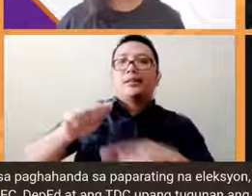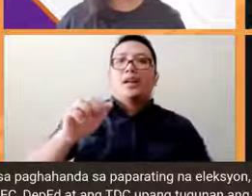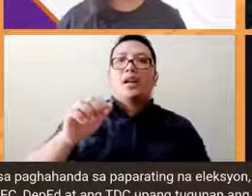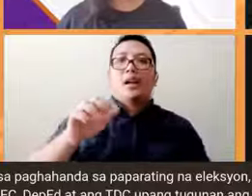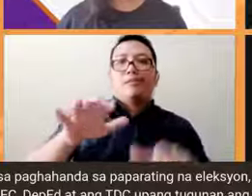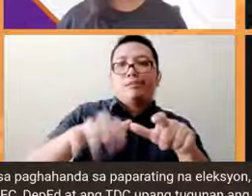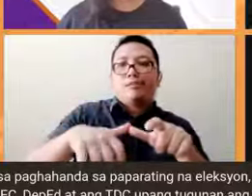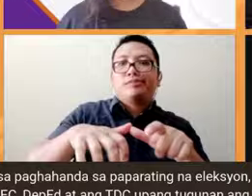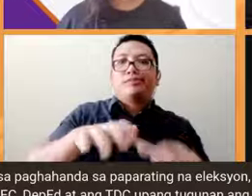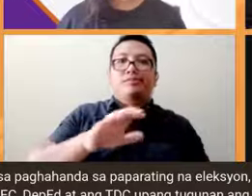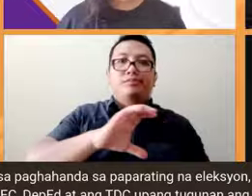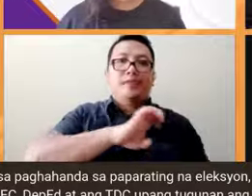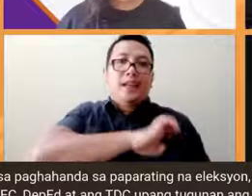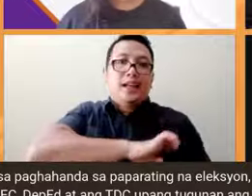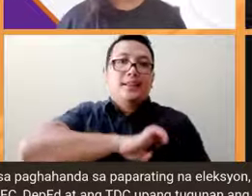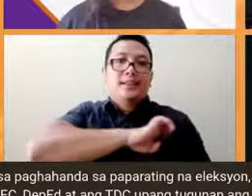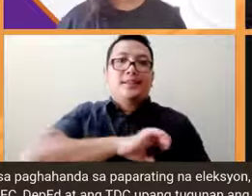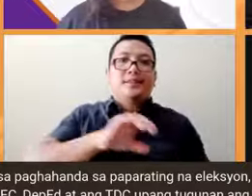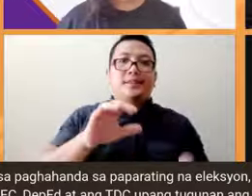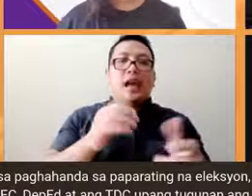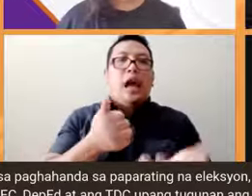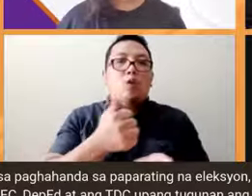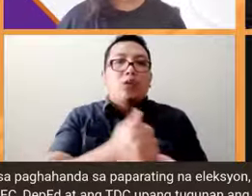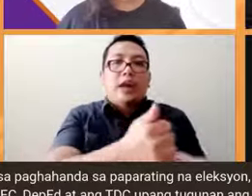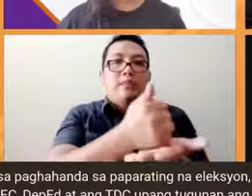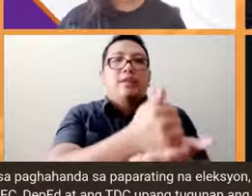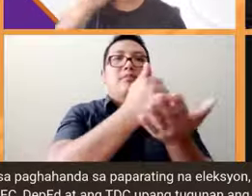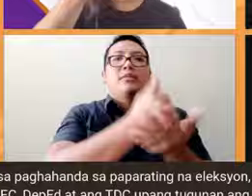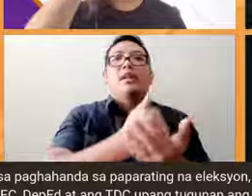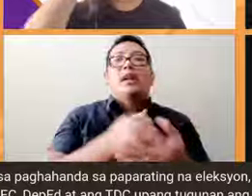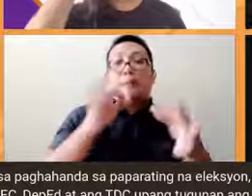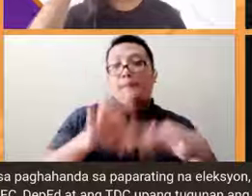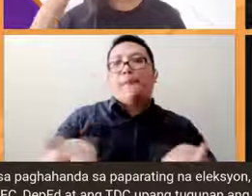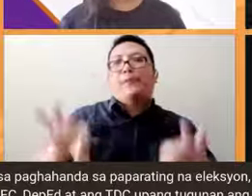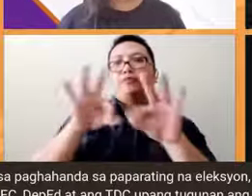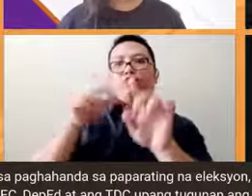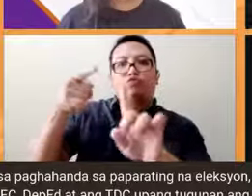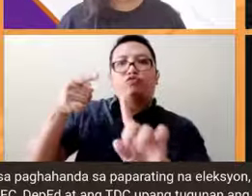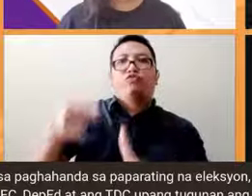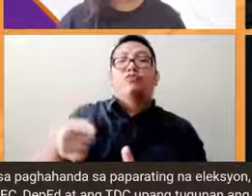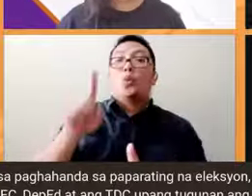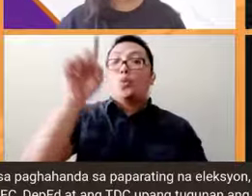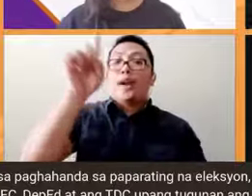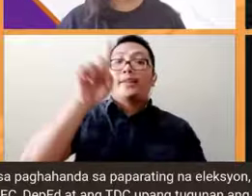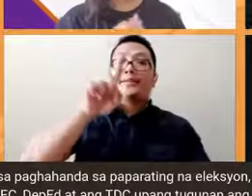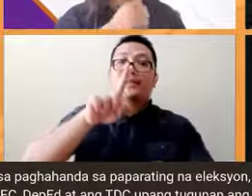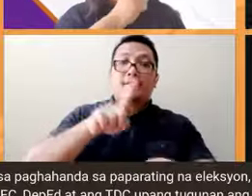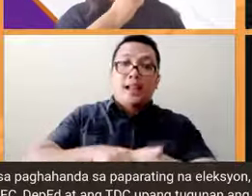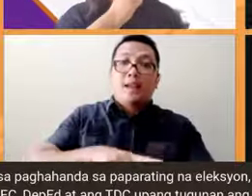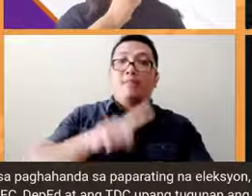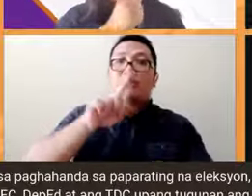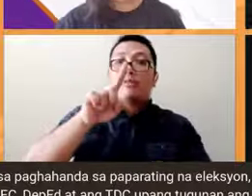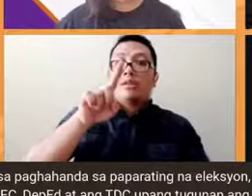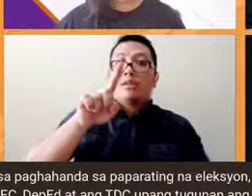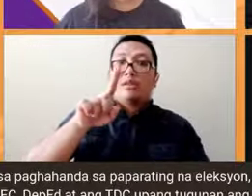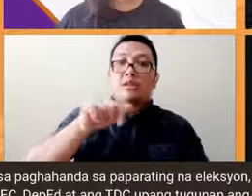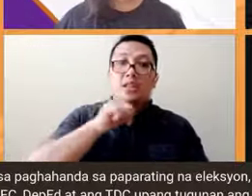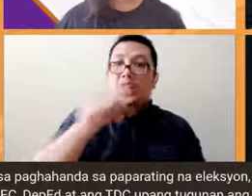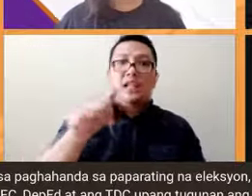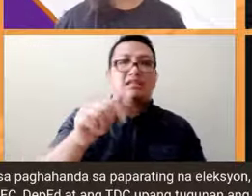tinatawag pagdating sa disability at ito napaka importante isang beses lang hindi siya ganong enough